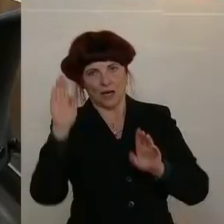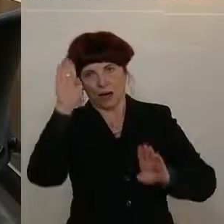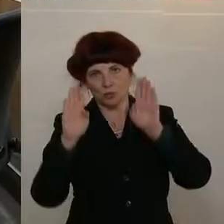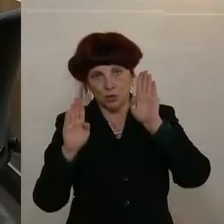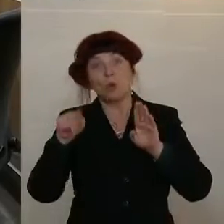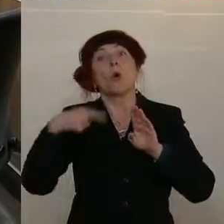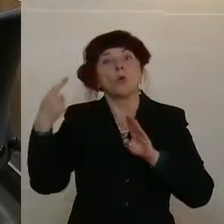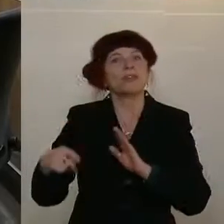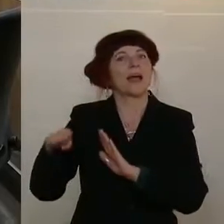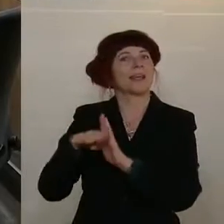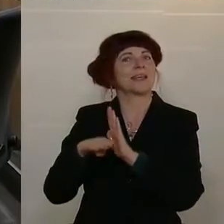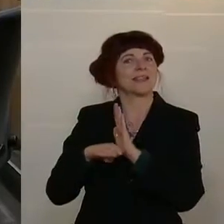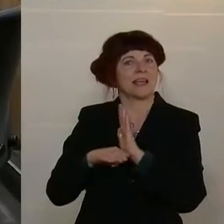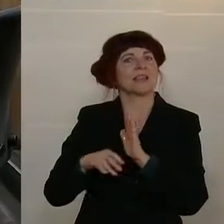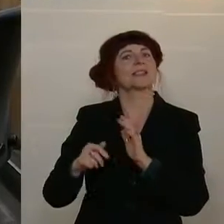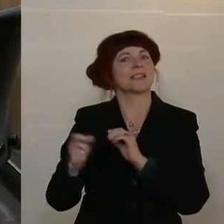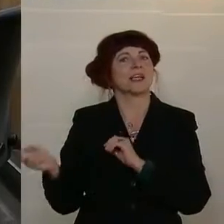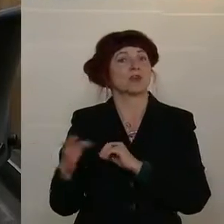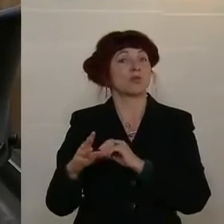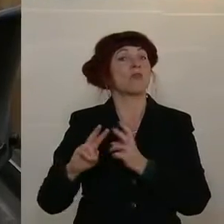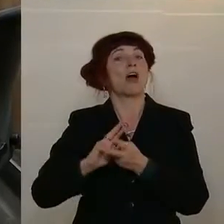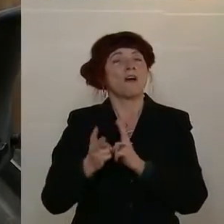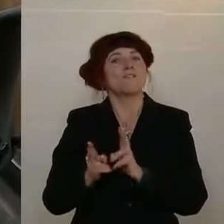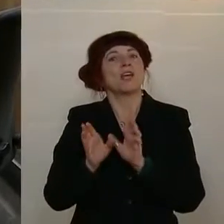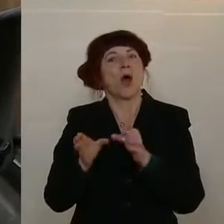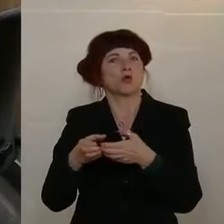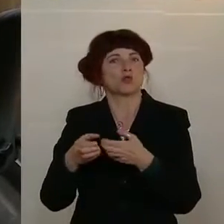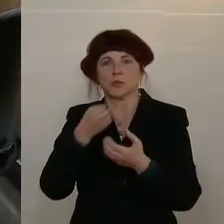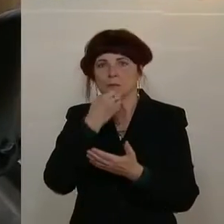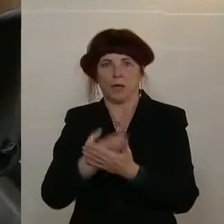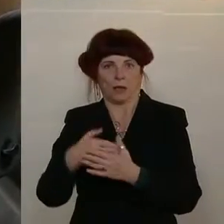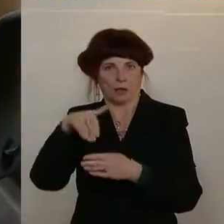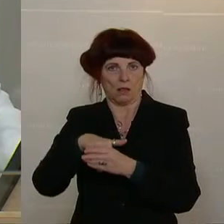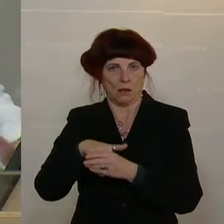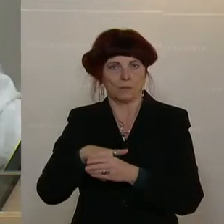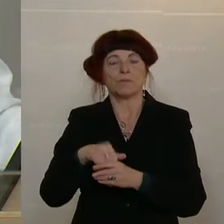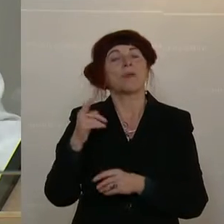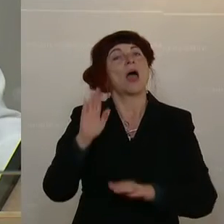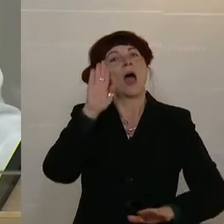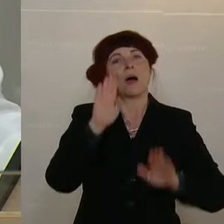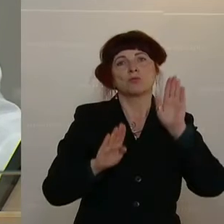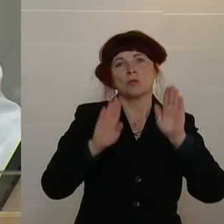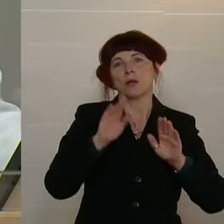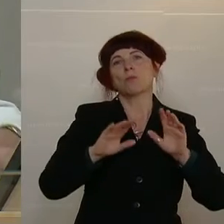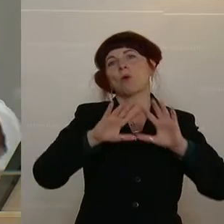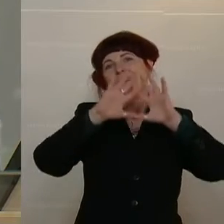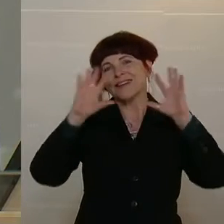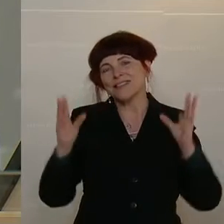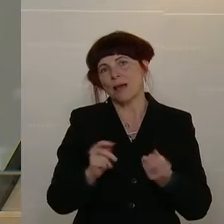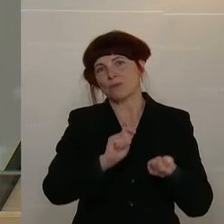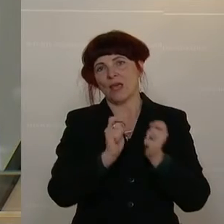Gesetzentwurf in der Fassung des Ausschussberichts abstimmen lassen. Wir stimmen ab über den gesamtändernden